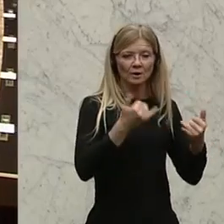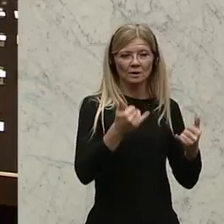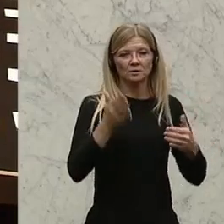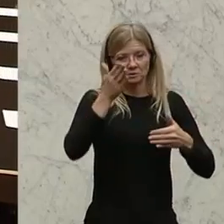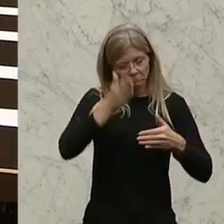beendet. Dank. Dank.